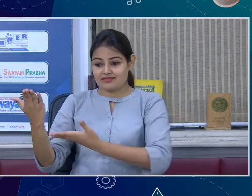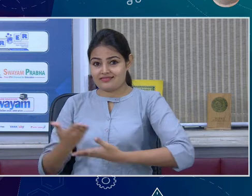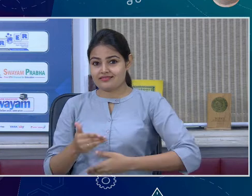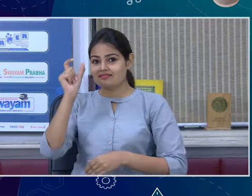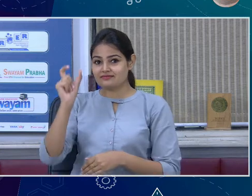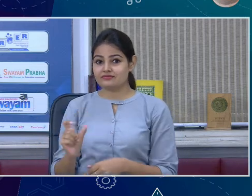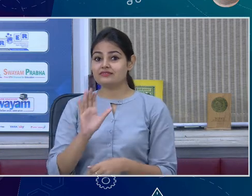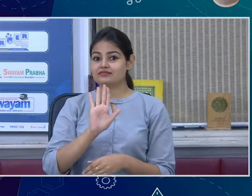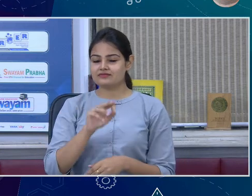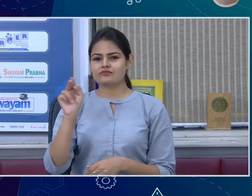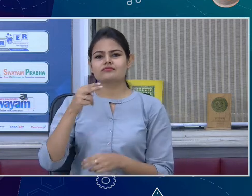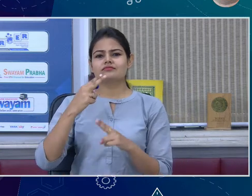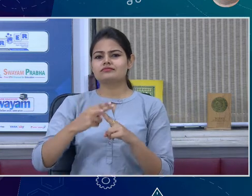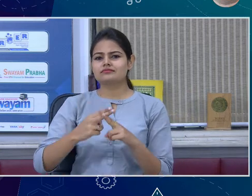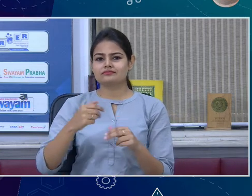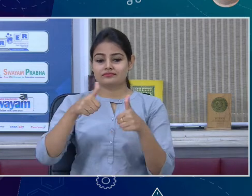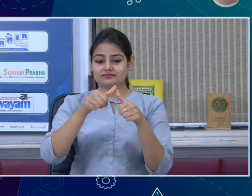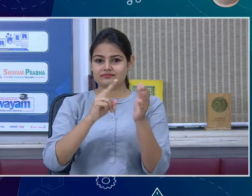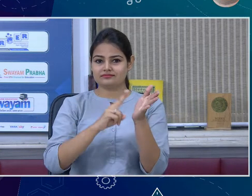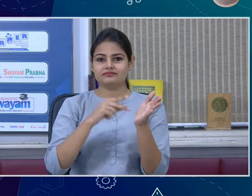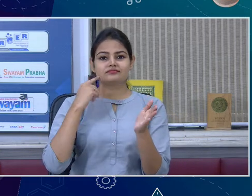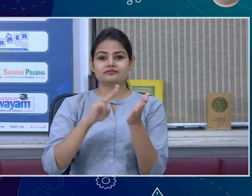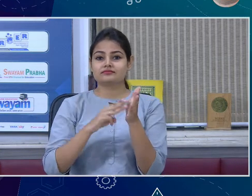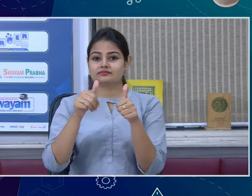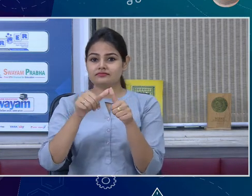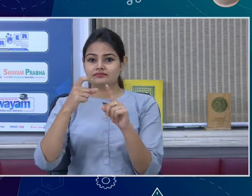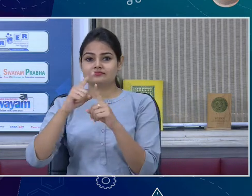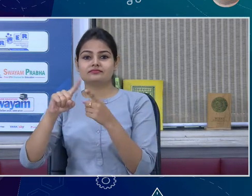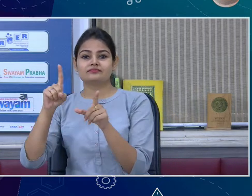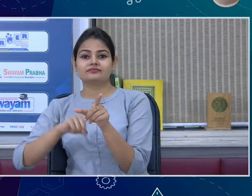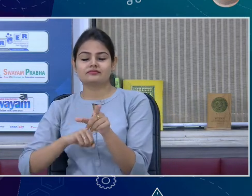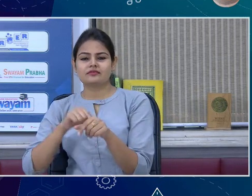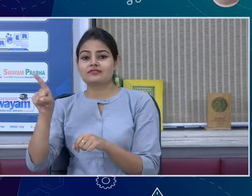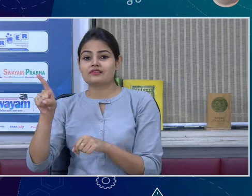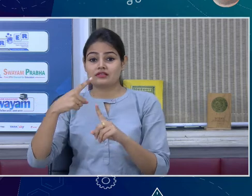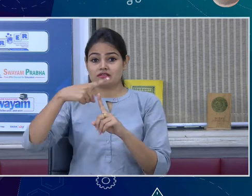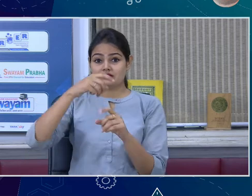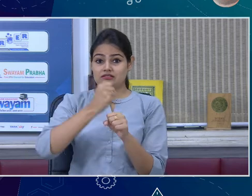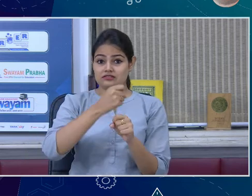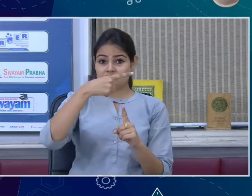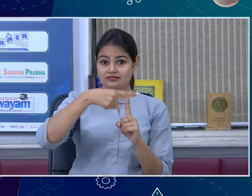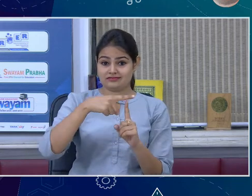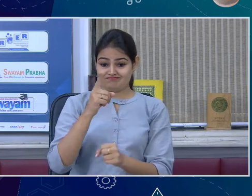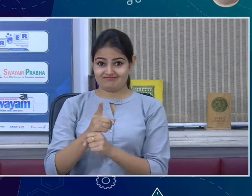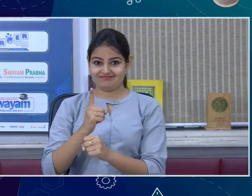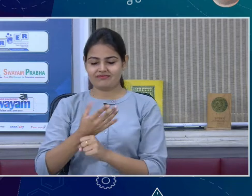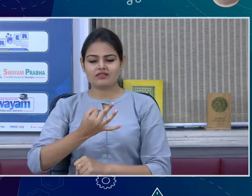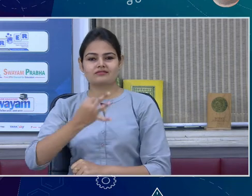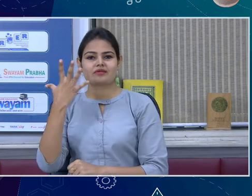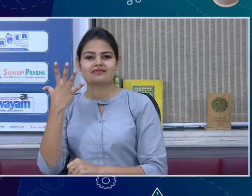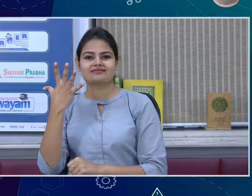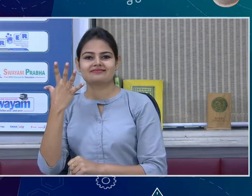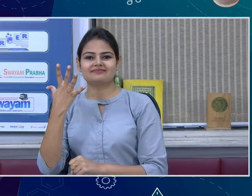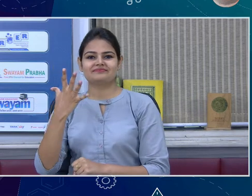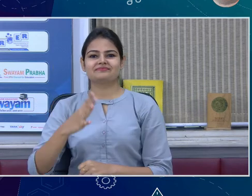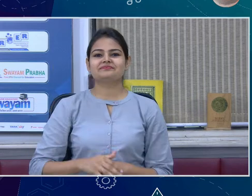TGT Science है और एक special educator है Anima जी नमस्कार, good afternoon and a very warm welcome good afternoon, thank